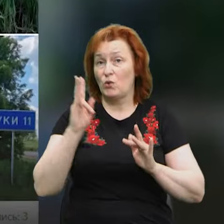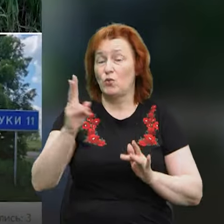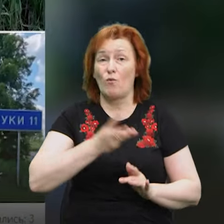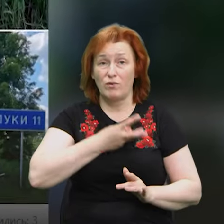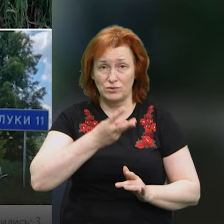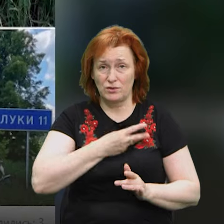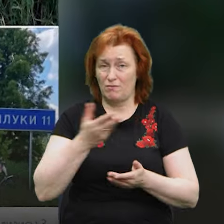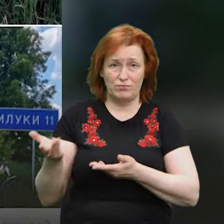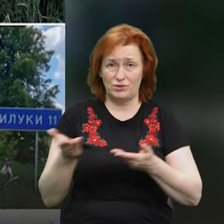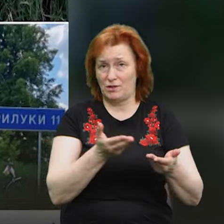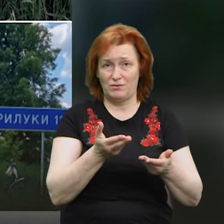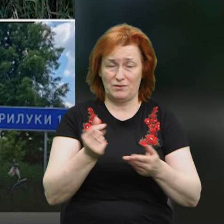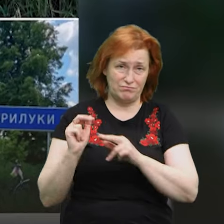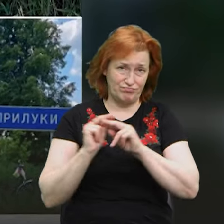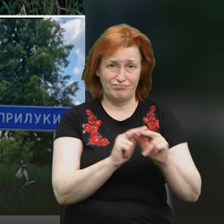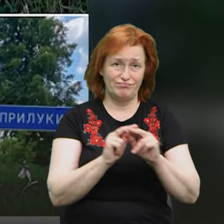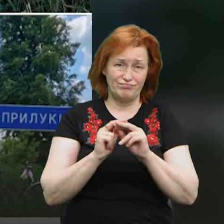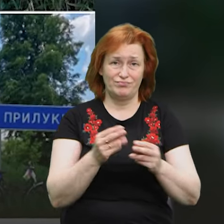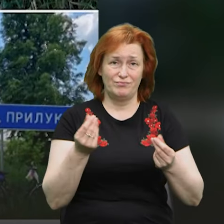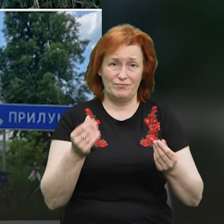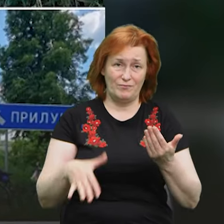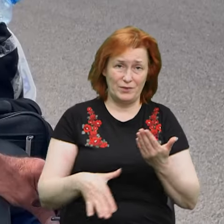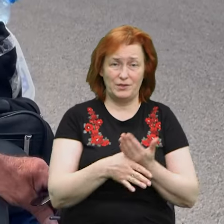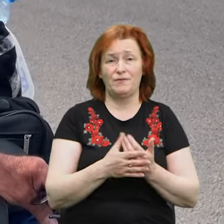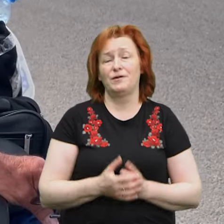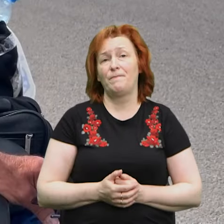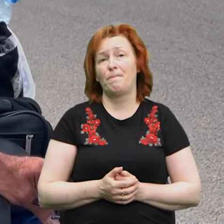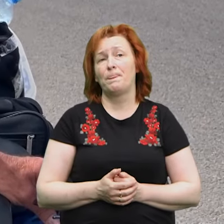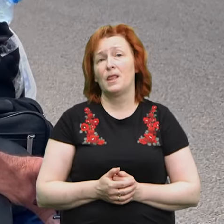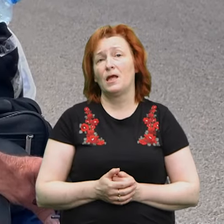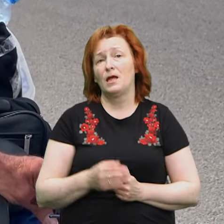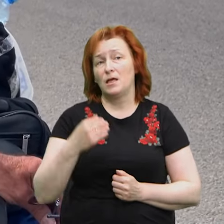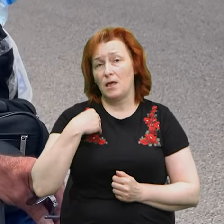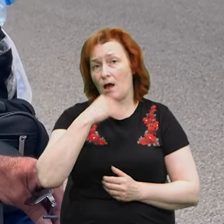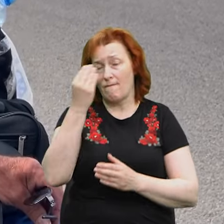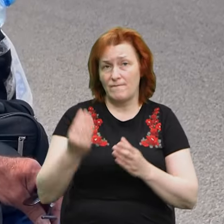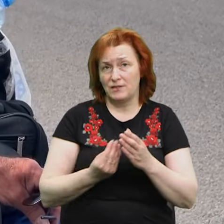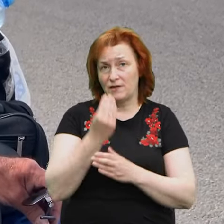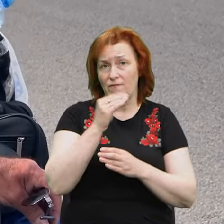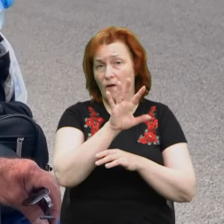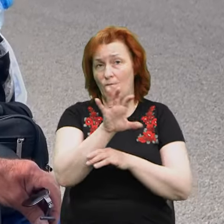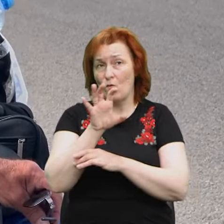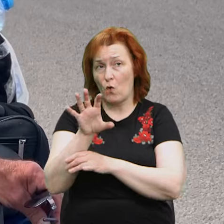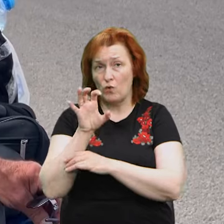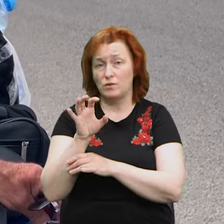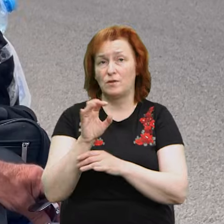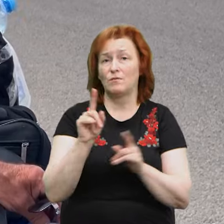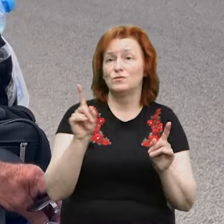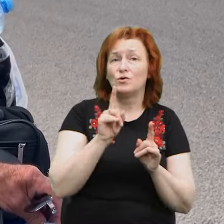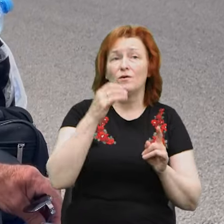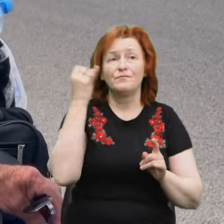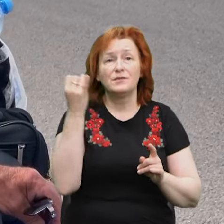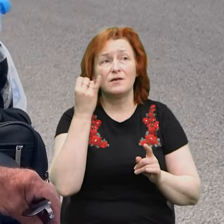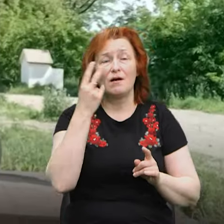все заходить і донатить. Так годівку я не беру. Я виставляю фотографії. Їду, щось там